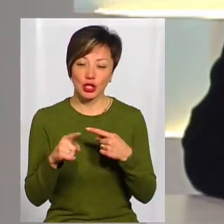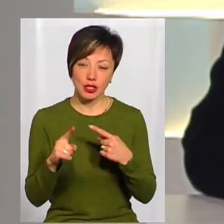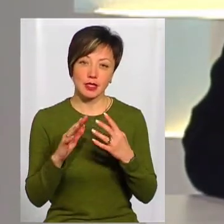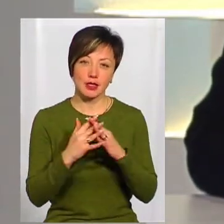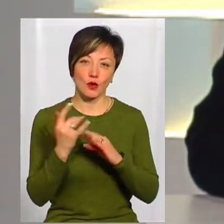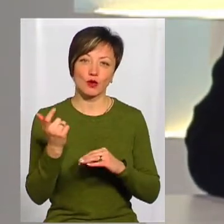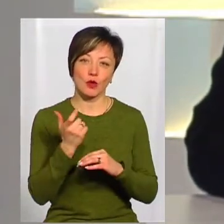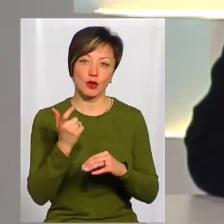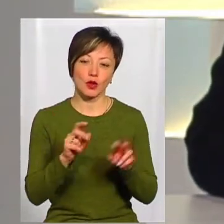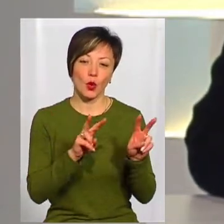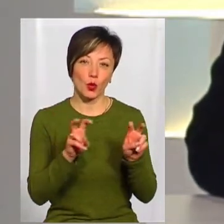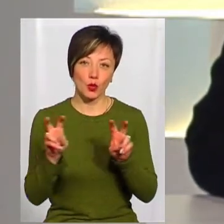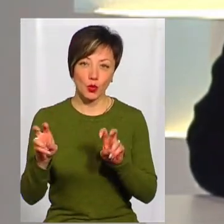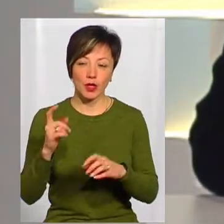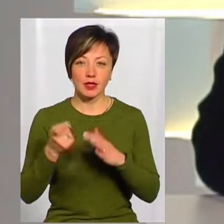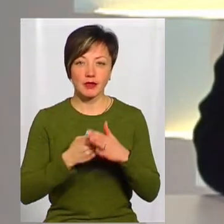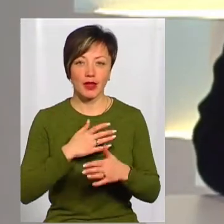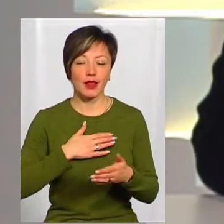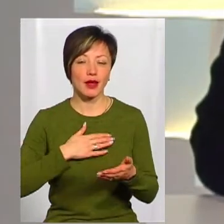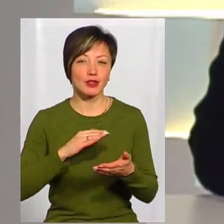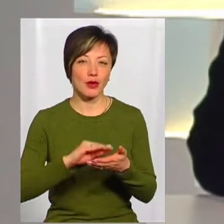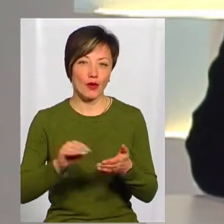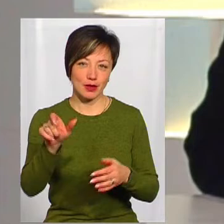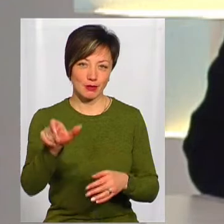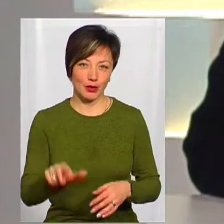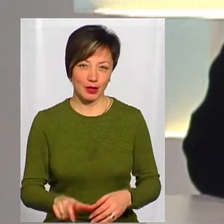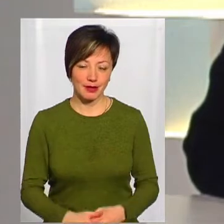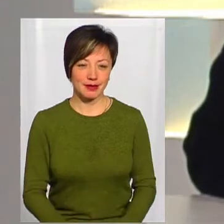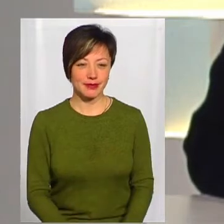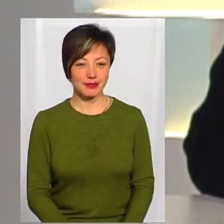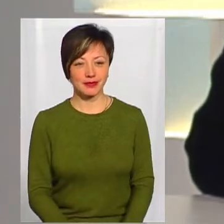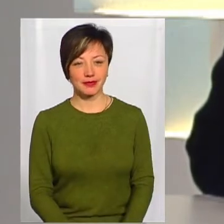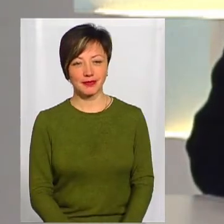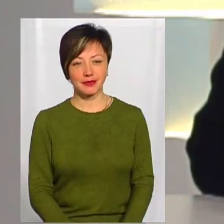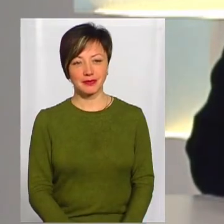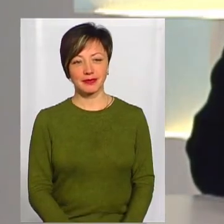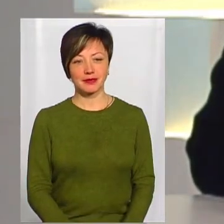сільськогосподарські культури, дізнавалась наша колега Світлана Поробок.